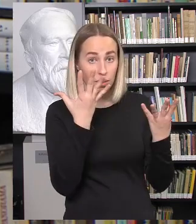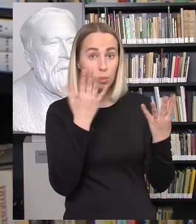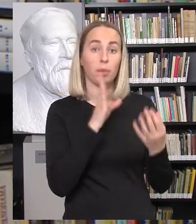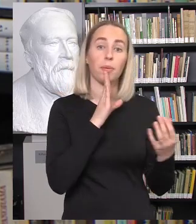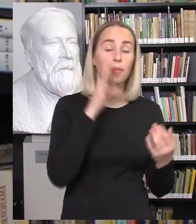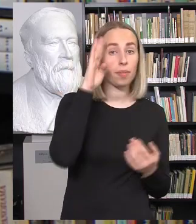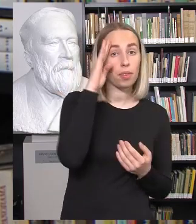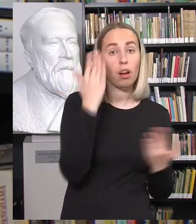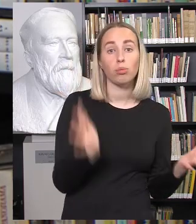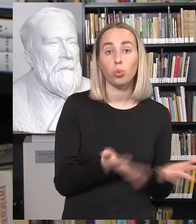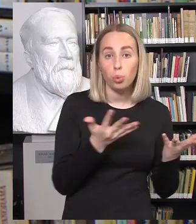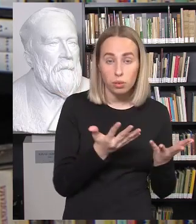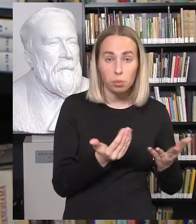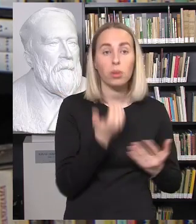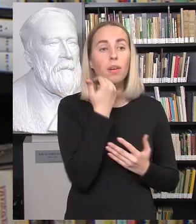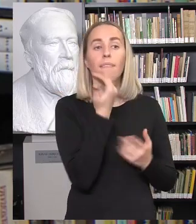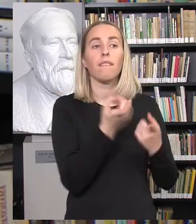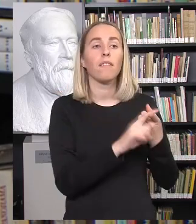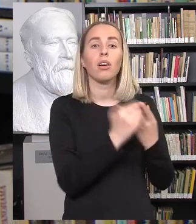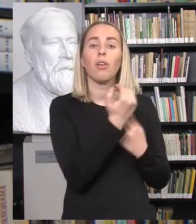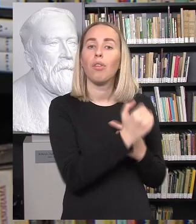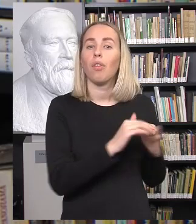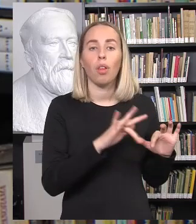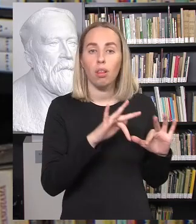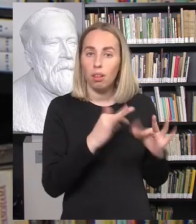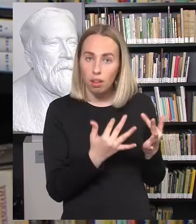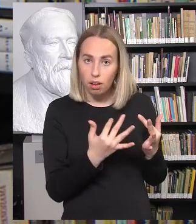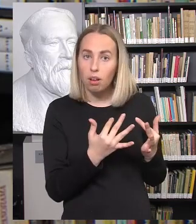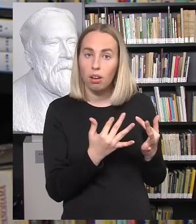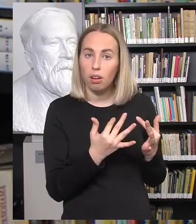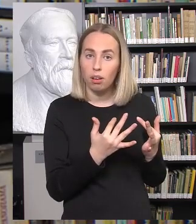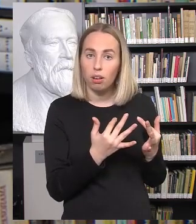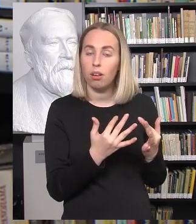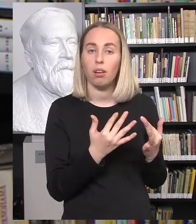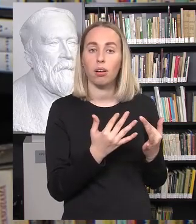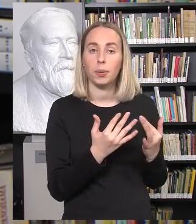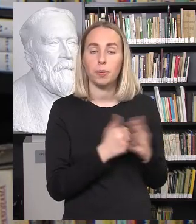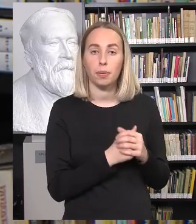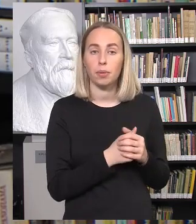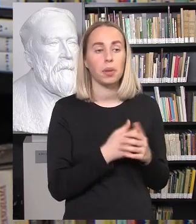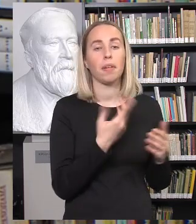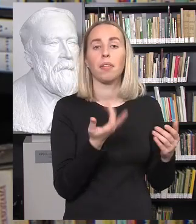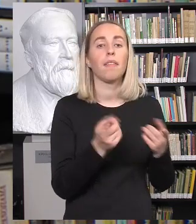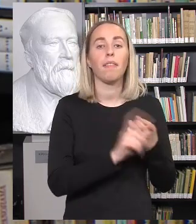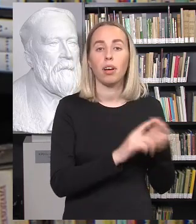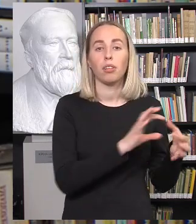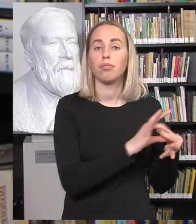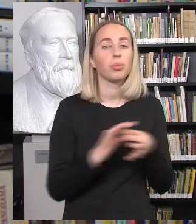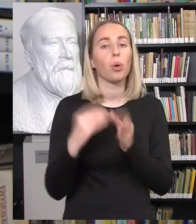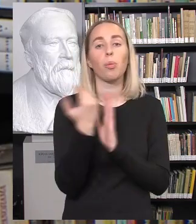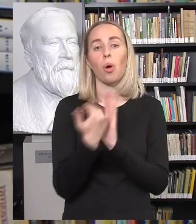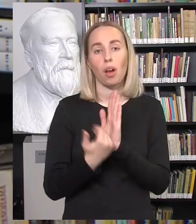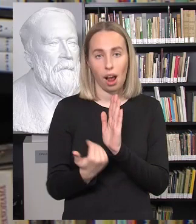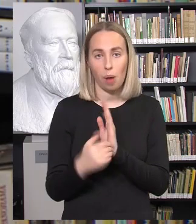švietimas, priklauso, koks jis yra. Na, matyti, kad nuo to, kokios yra tos programos švietimo. Tai